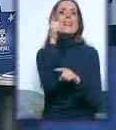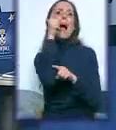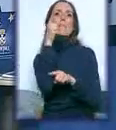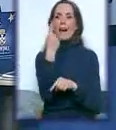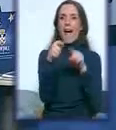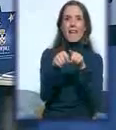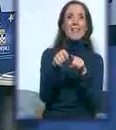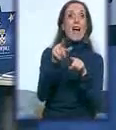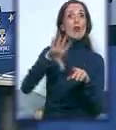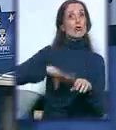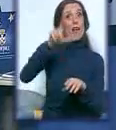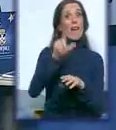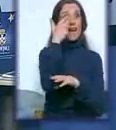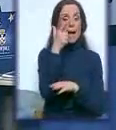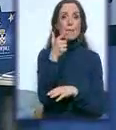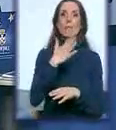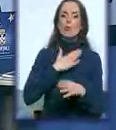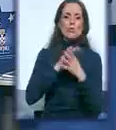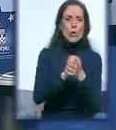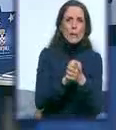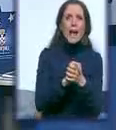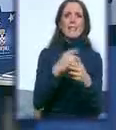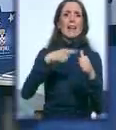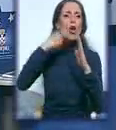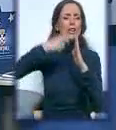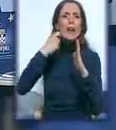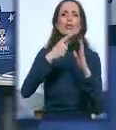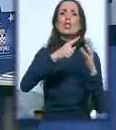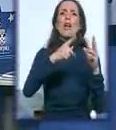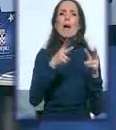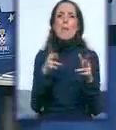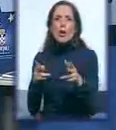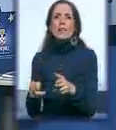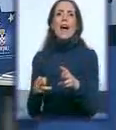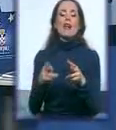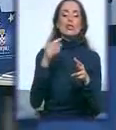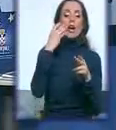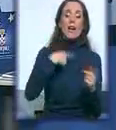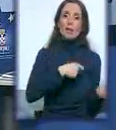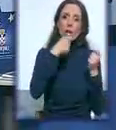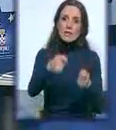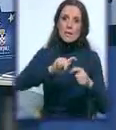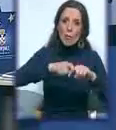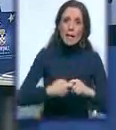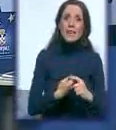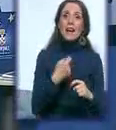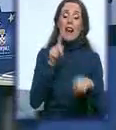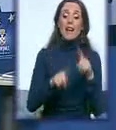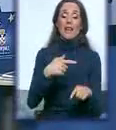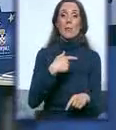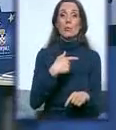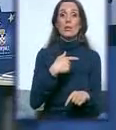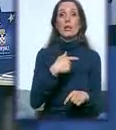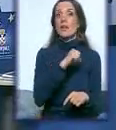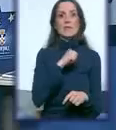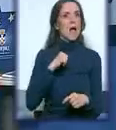prijatelji i svi su, počeši od režije, od montaže, od onog momenta kada donesemo materijale, nekada sama, znate, ne